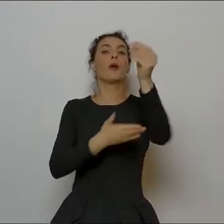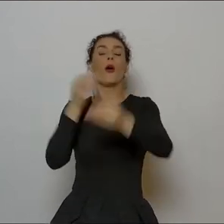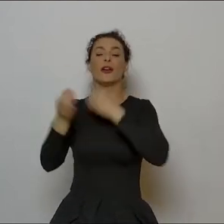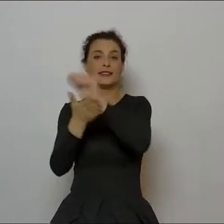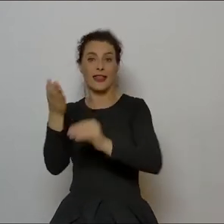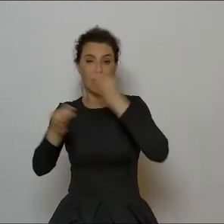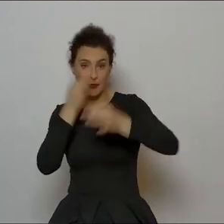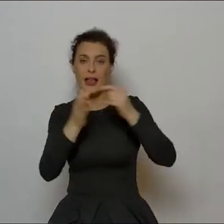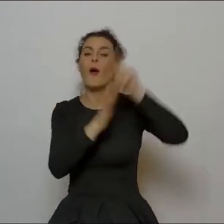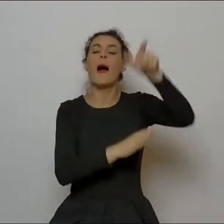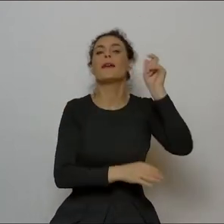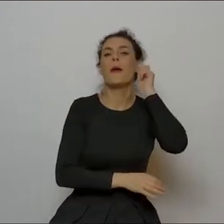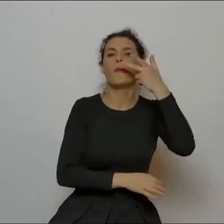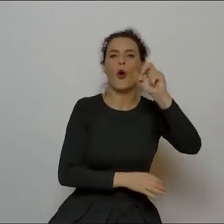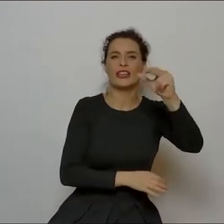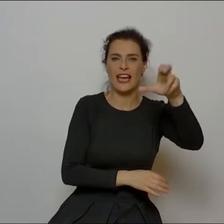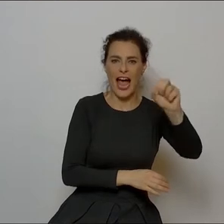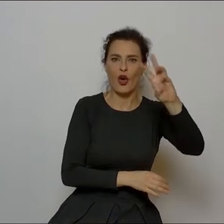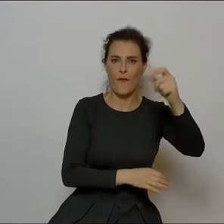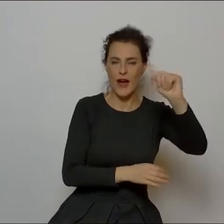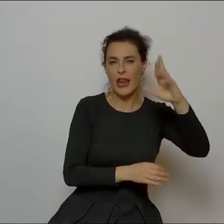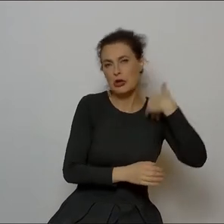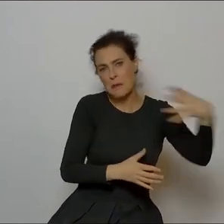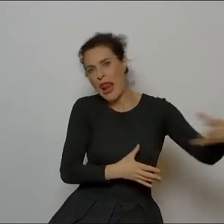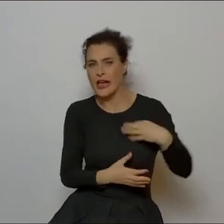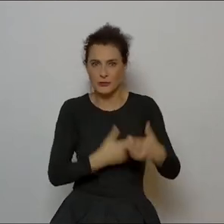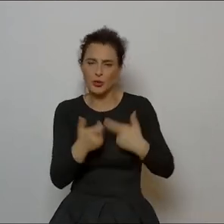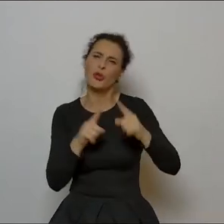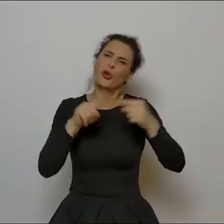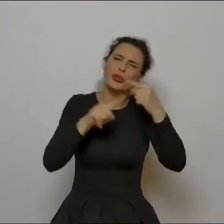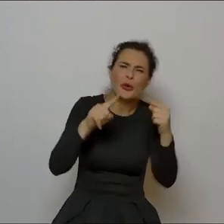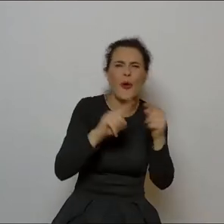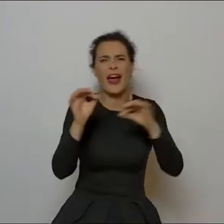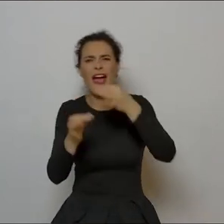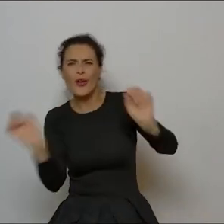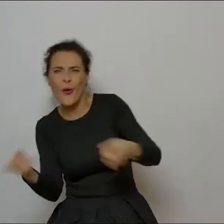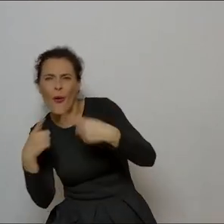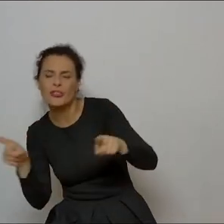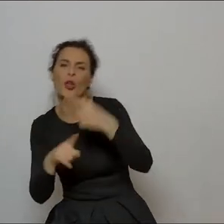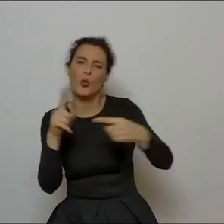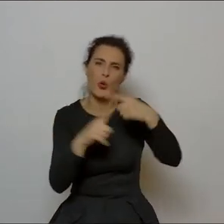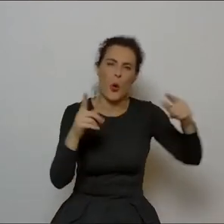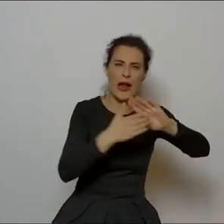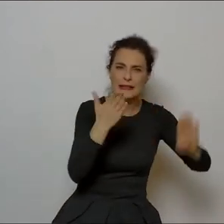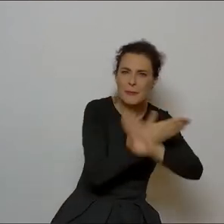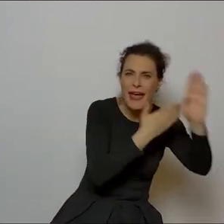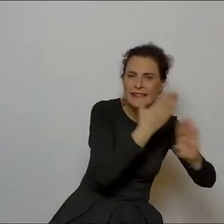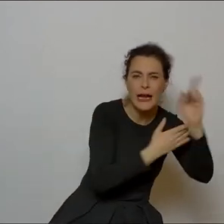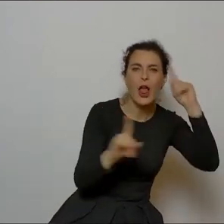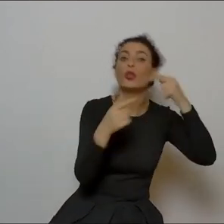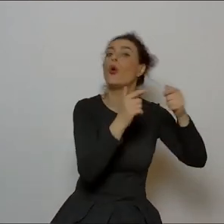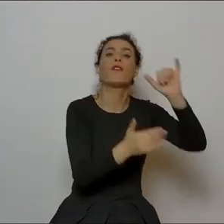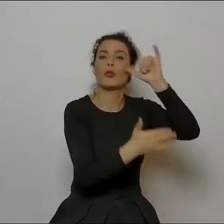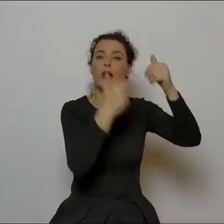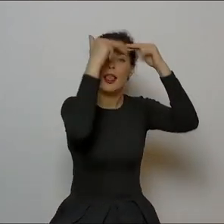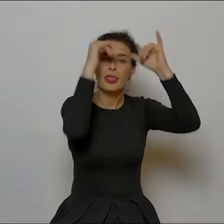Kowalczyk skomponowaliśmy coś pomiędzy koncertem a spektaklem do tekstów Norwida, nie tylko do wierszy, ale też do listów Norwida,